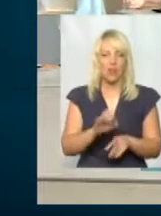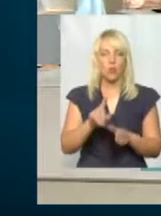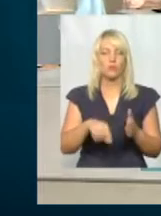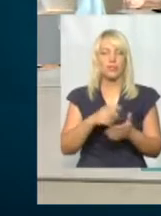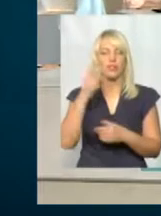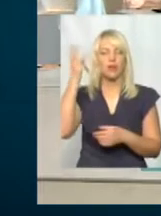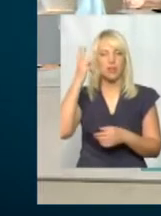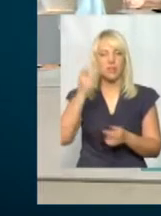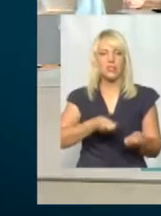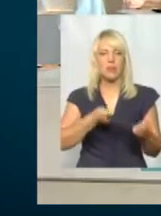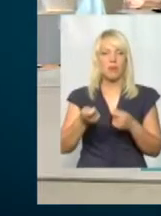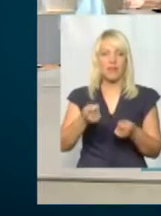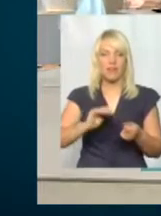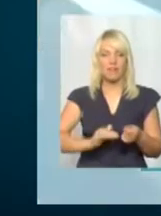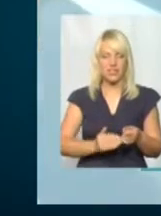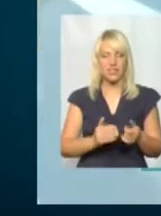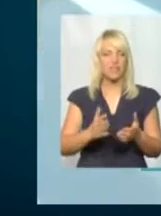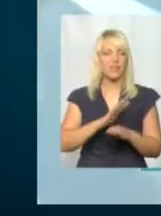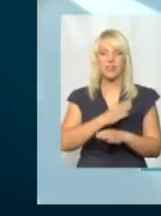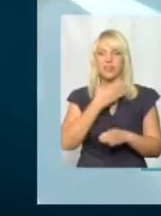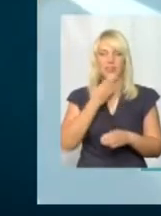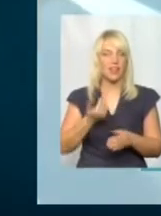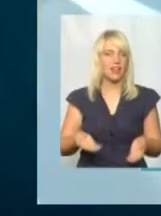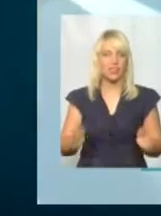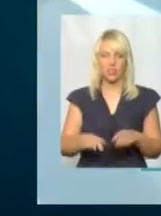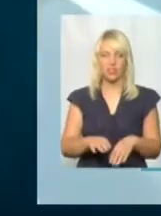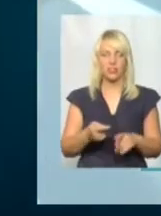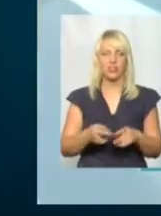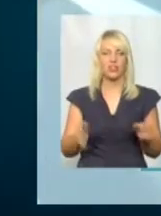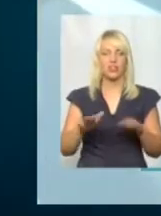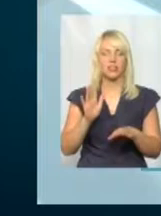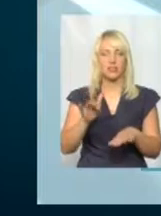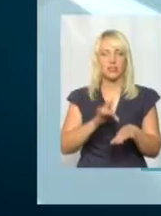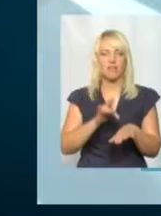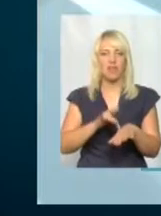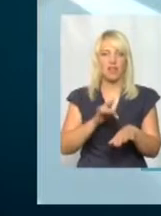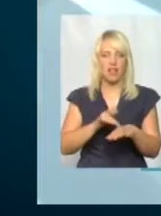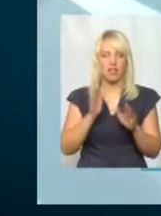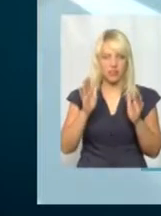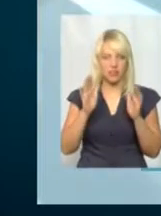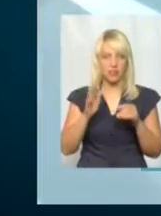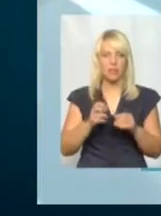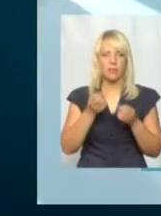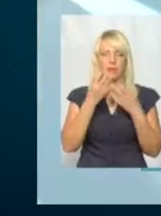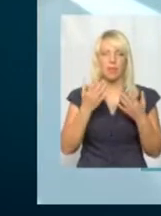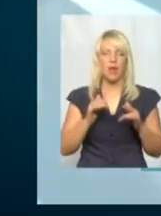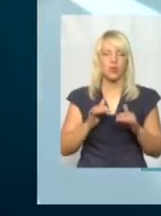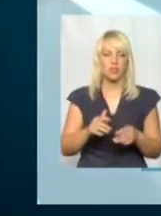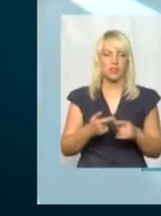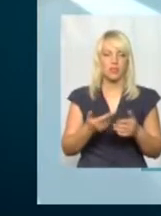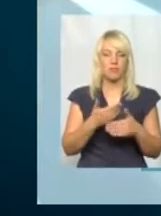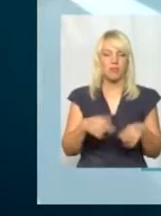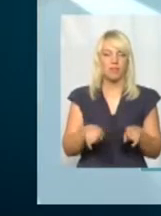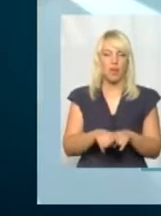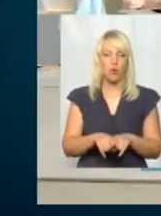місті Хмельницькому перевізників не лишилося, їх немає. Лишилися фанати і благодійники. Ми в такому зараз стані, що